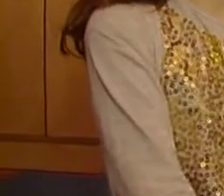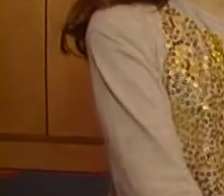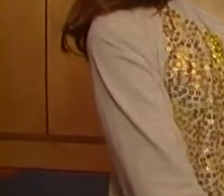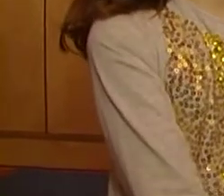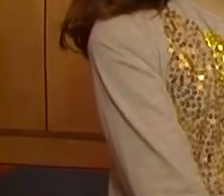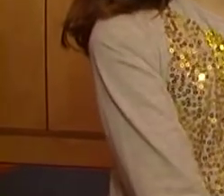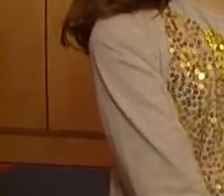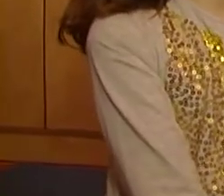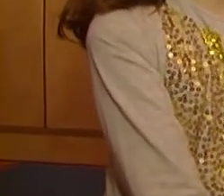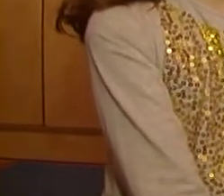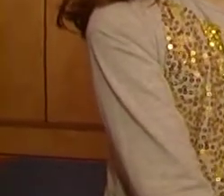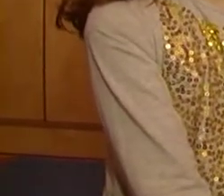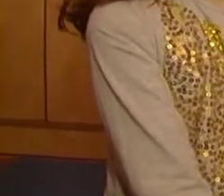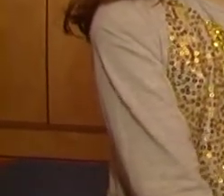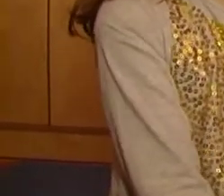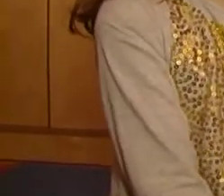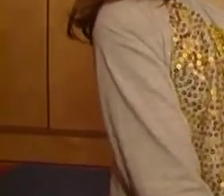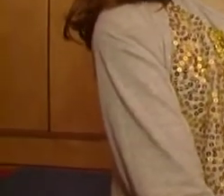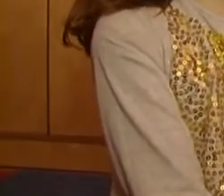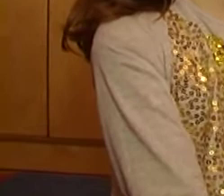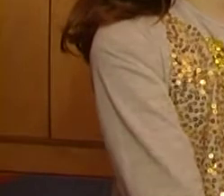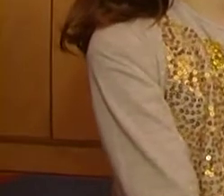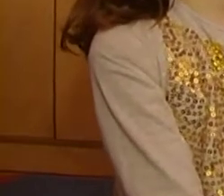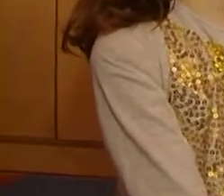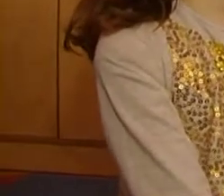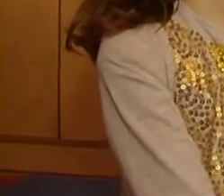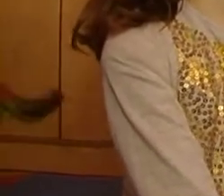Šest. I jel ste veseliš školi? Da.